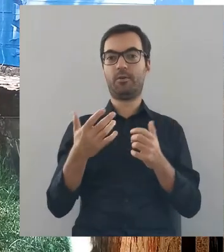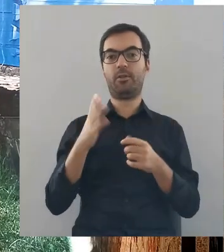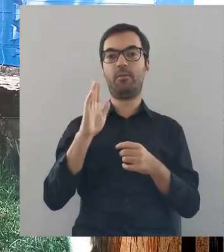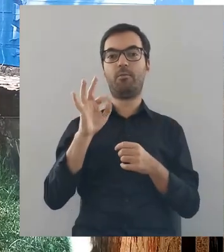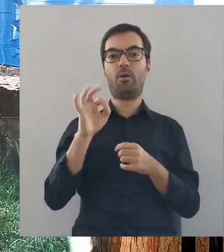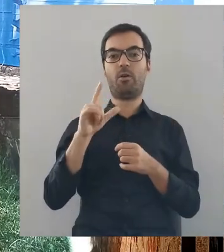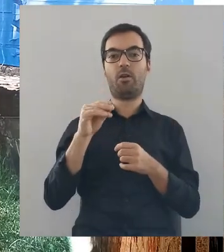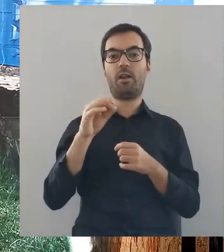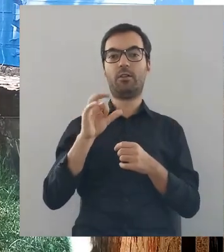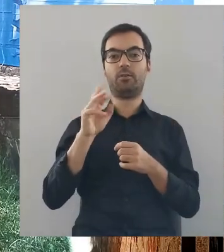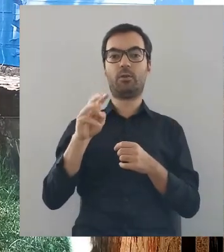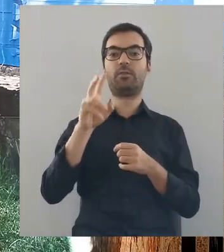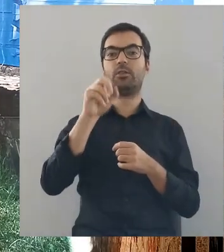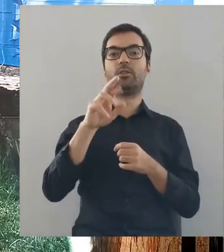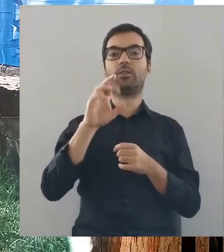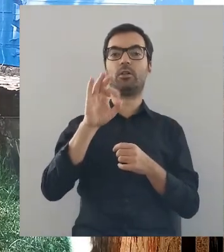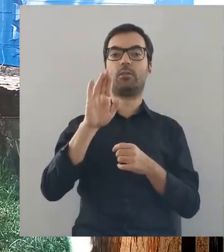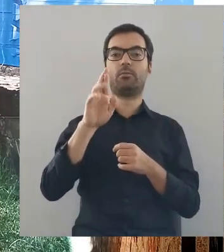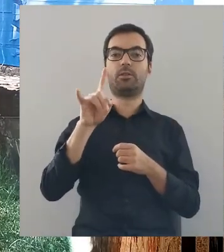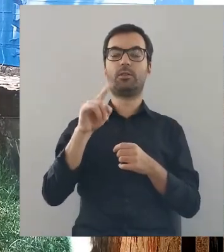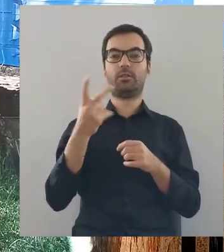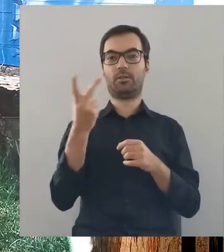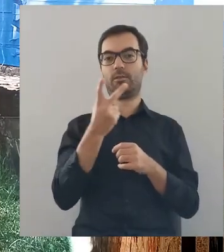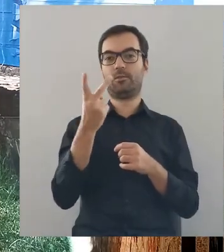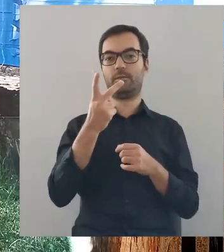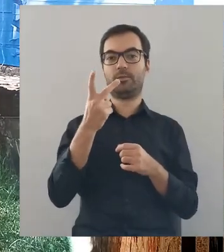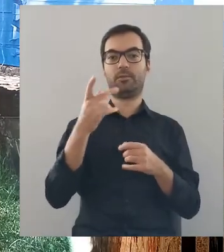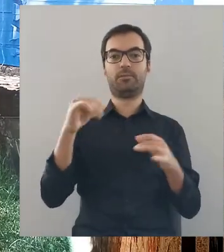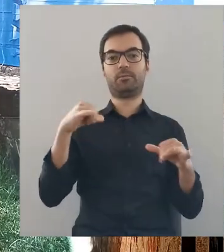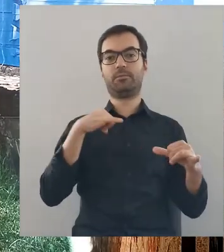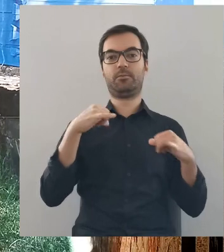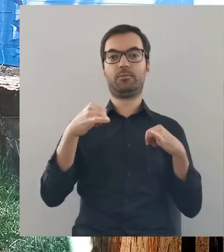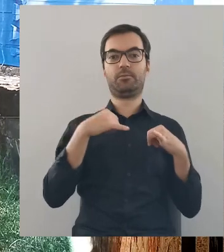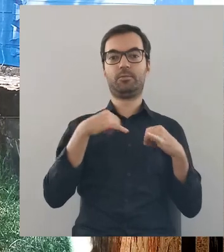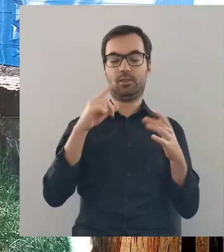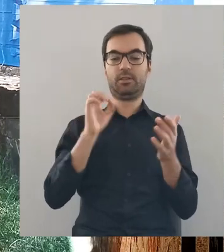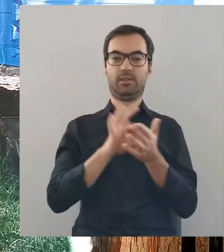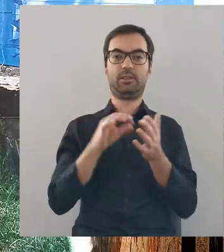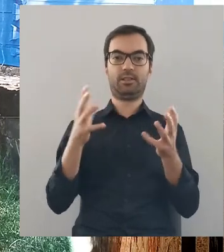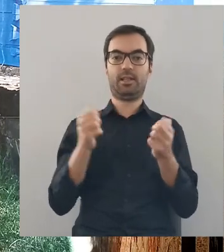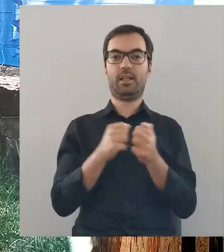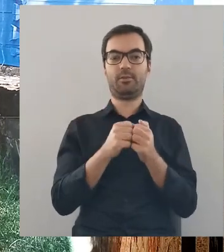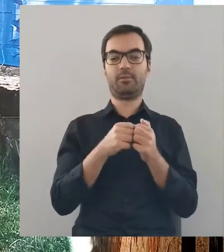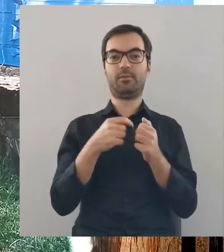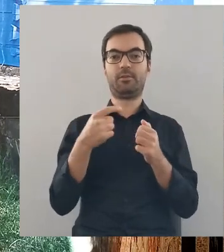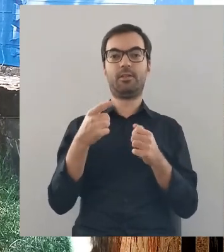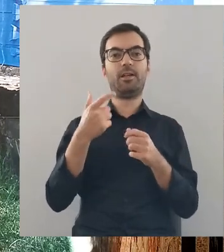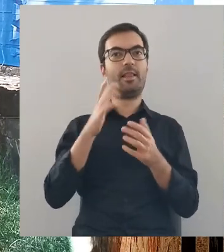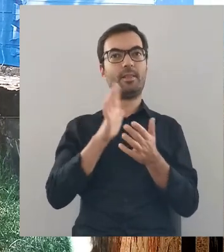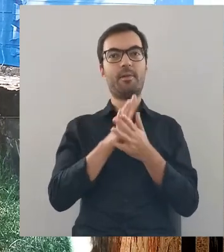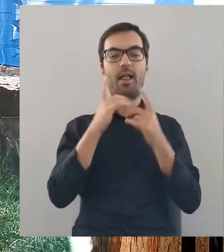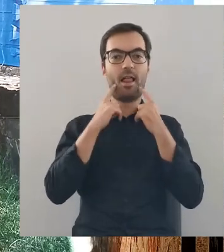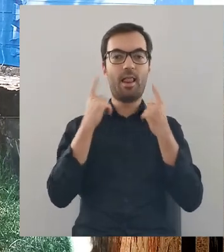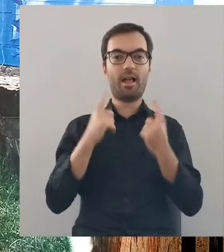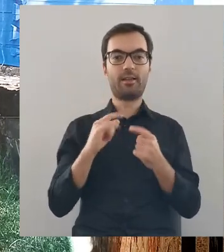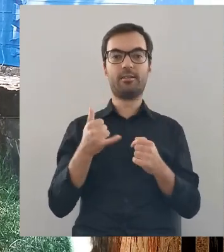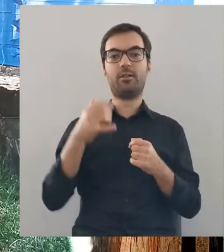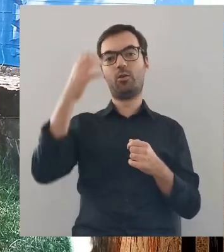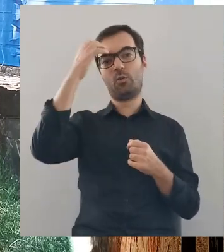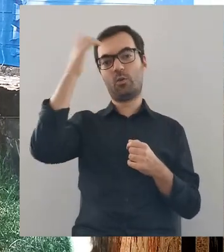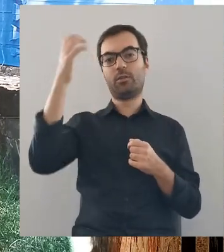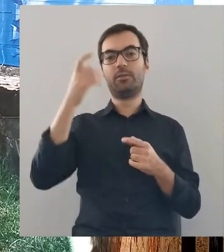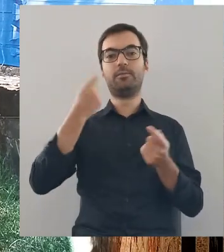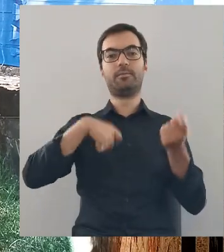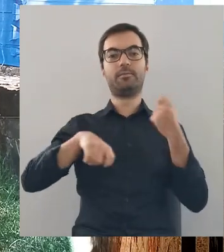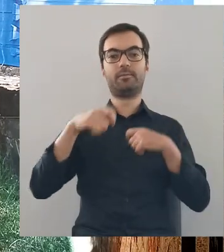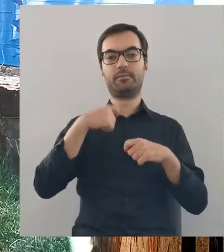o Bolesławie Chrobrym. Bo tych dwóch władców znalazłam w takiej bardzo charakterystycznej legendzie o tym,